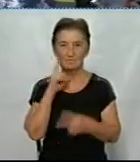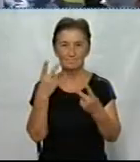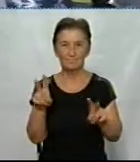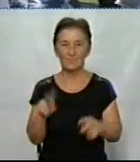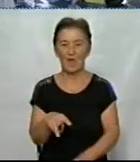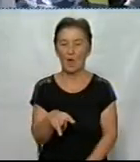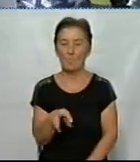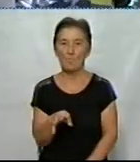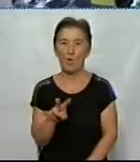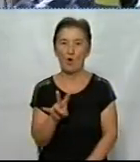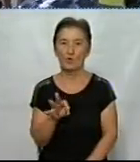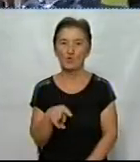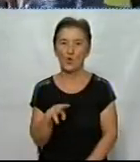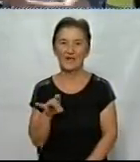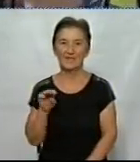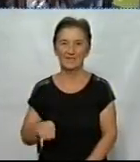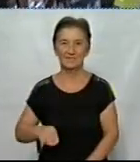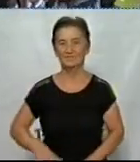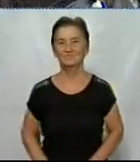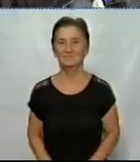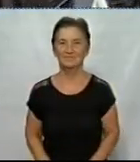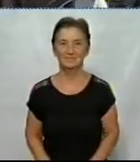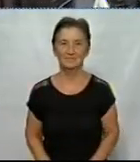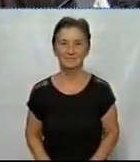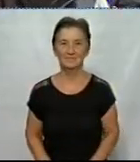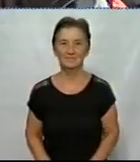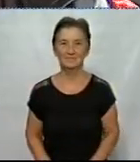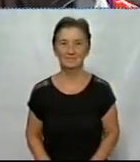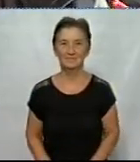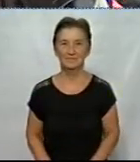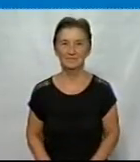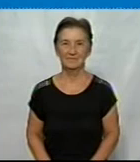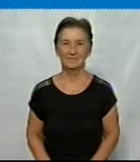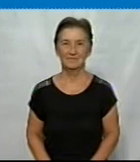«Моноліт». Олександр Сметанко, Роман Сташенко, новини на Суспільному, Кропивницький.